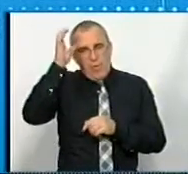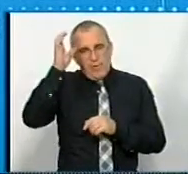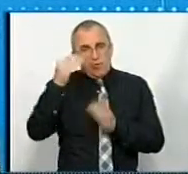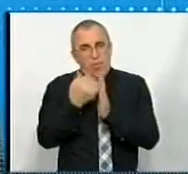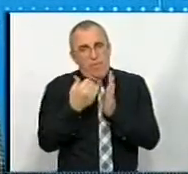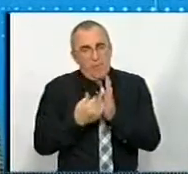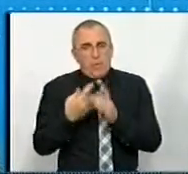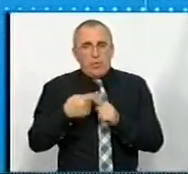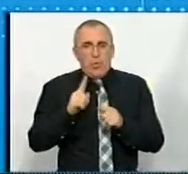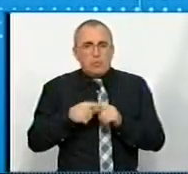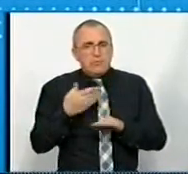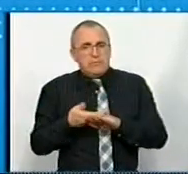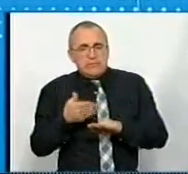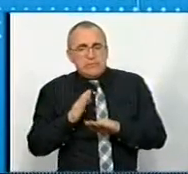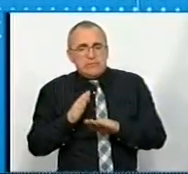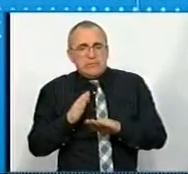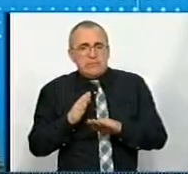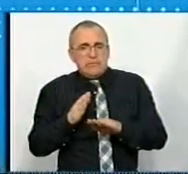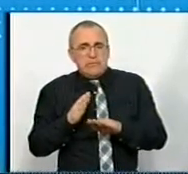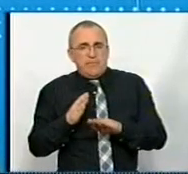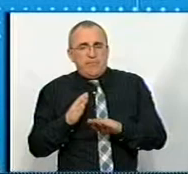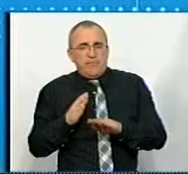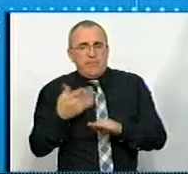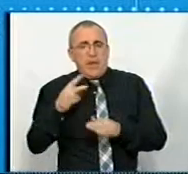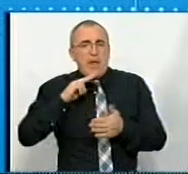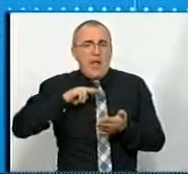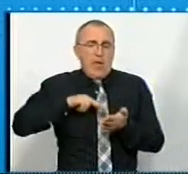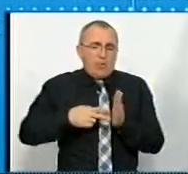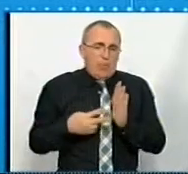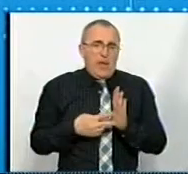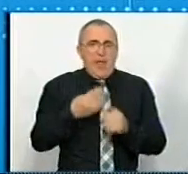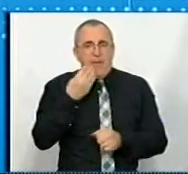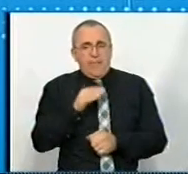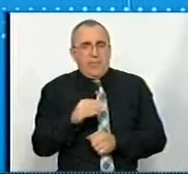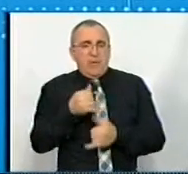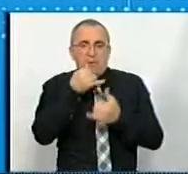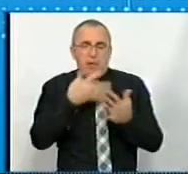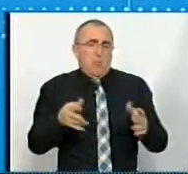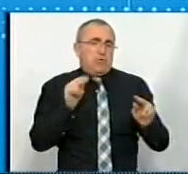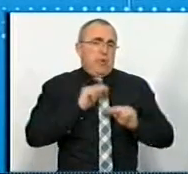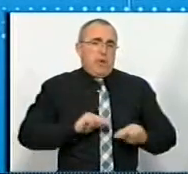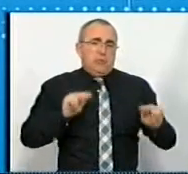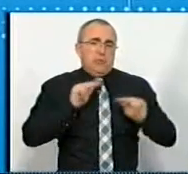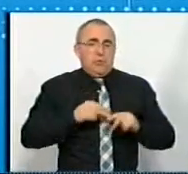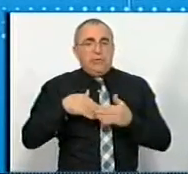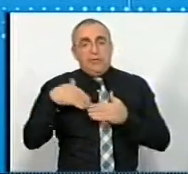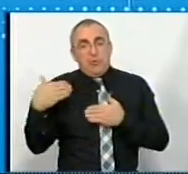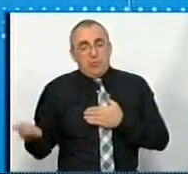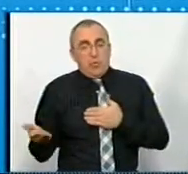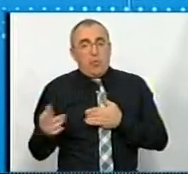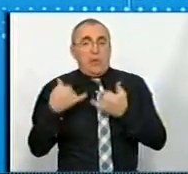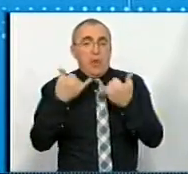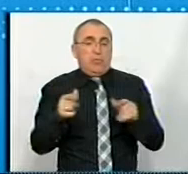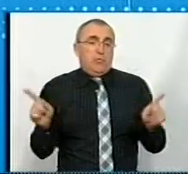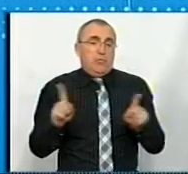але досить критично ставитись до її економічної ефективності. Тобто не можна працювати з іншого боку для того,